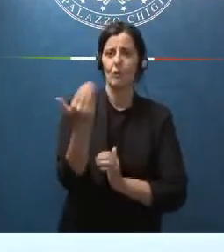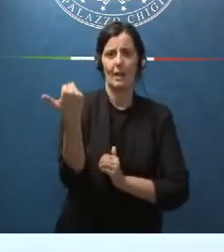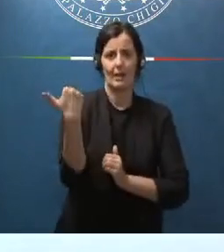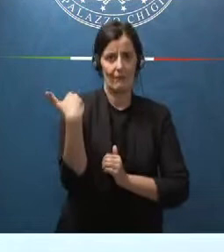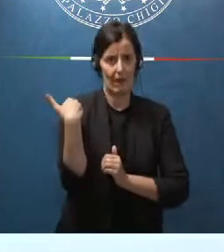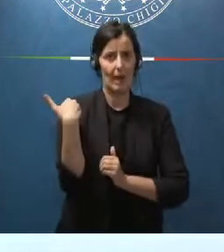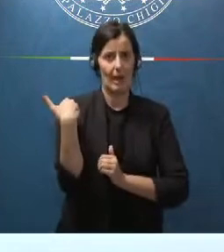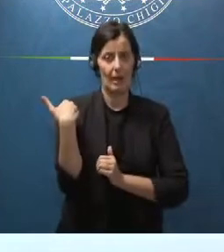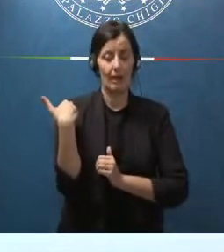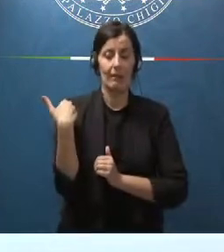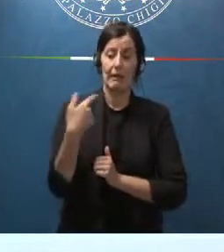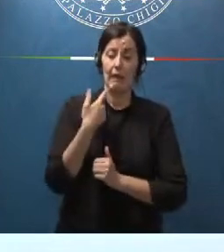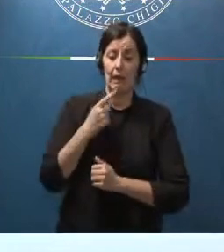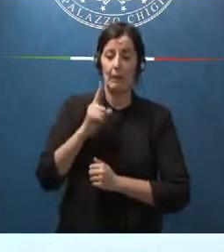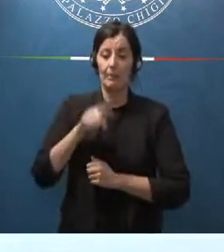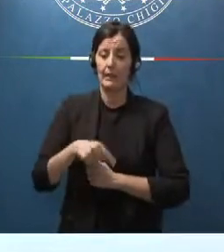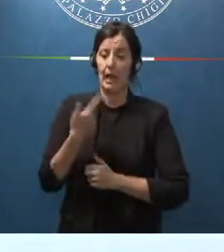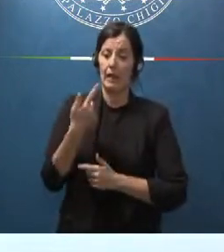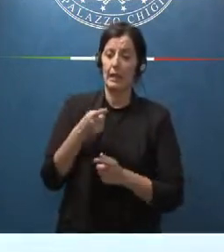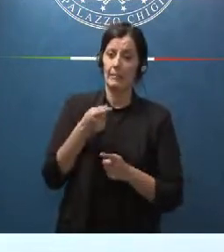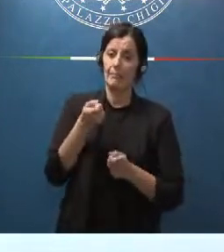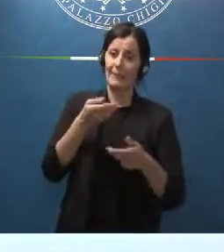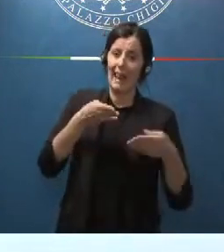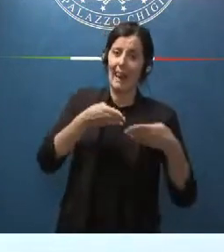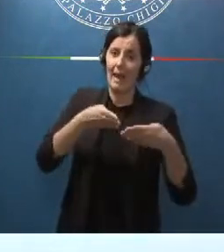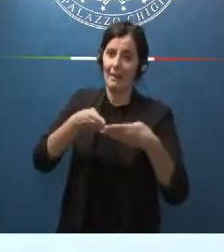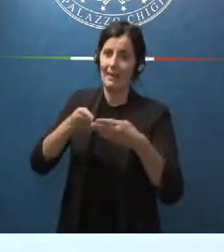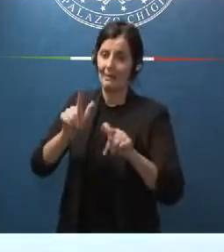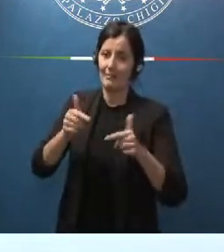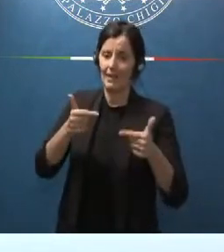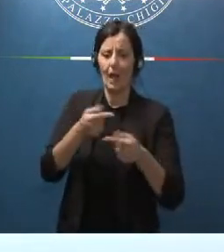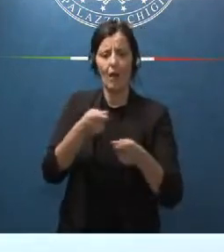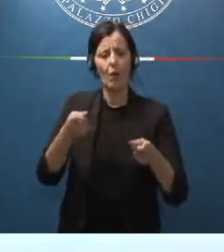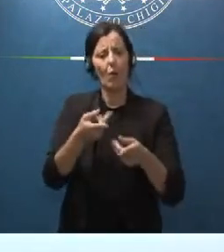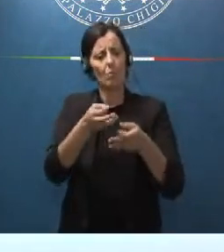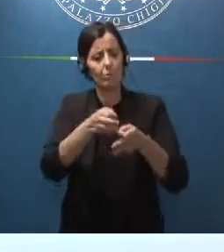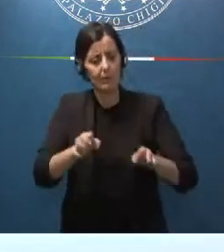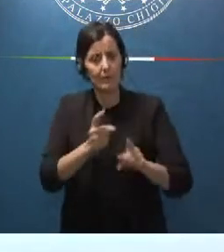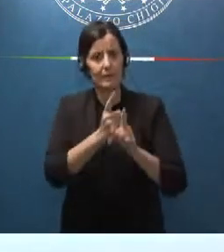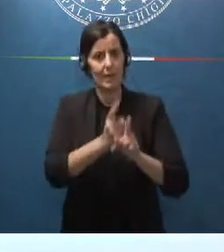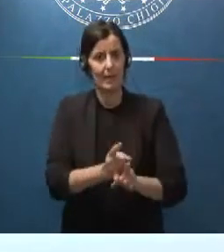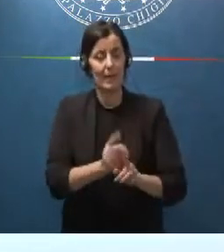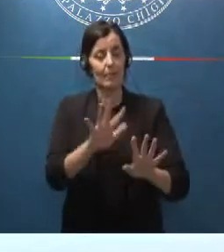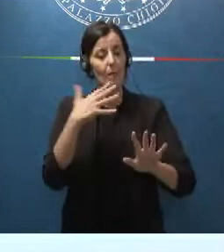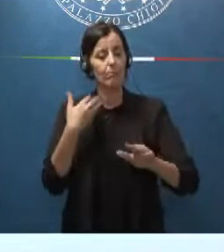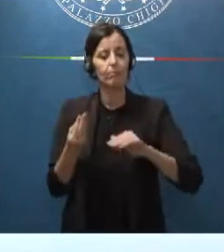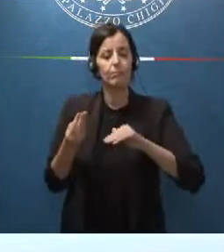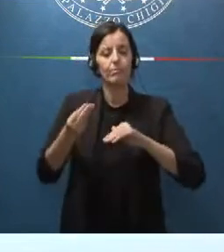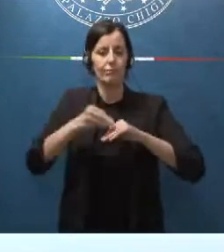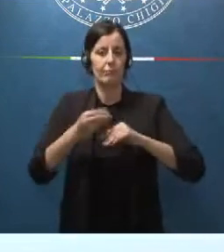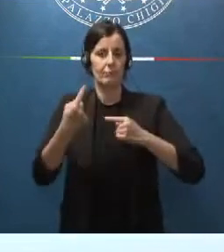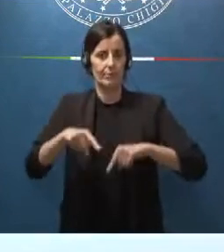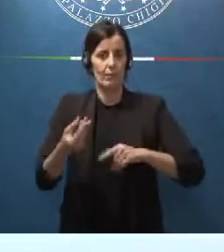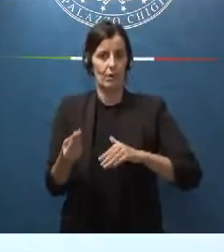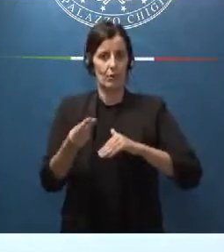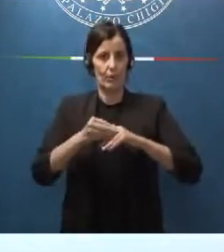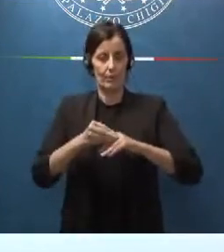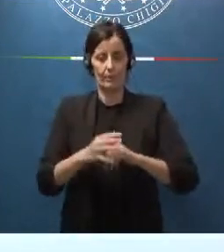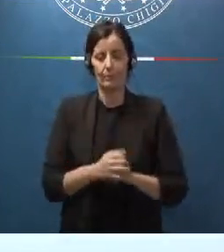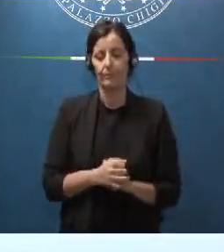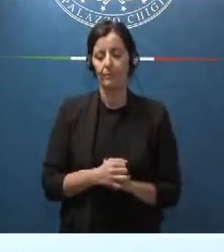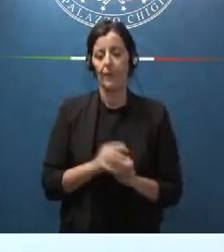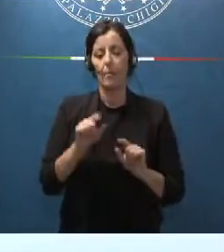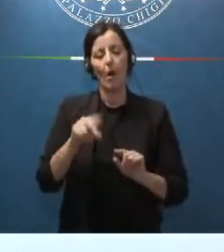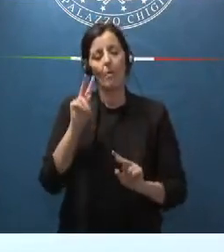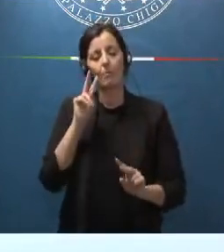imposto per così dire dei paletti dei limiti li abbiamo rispettati ma abbiamo introdotto questo concetto. In prospettiva